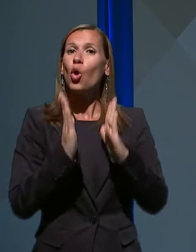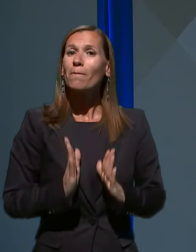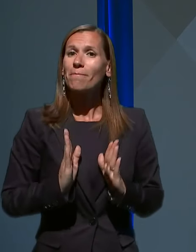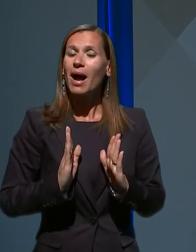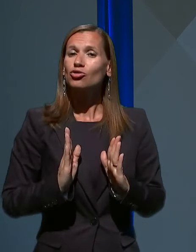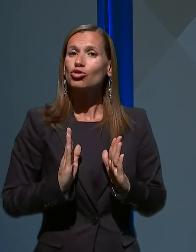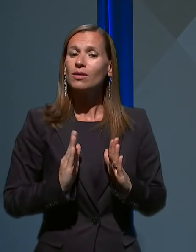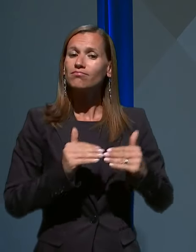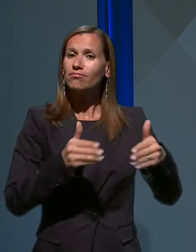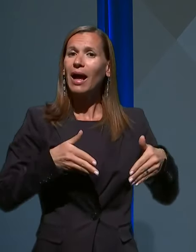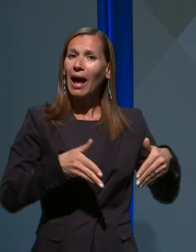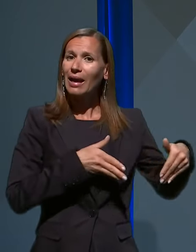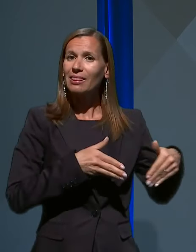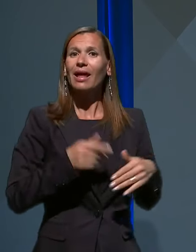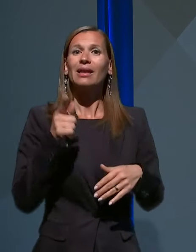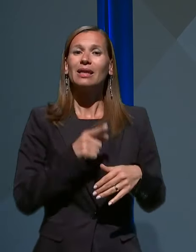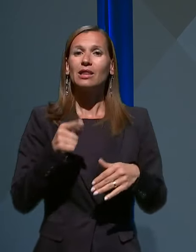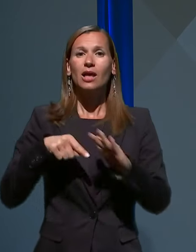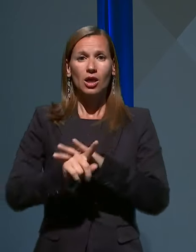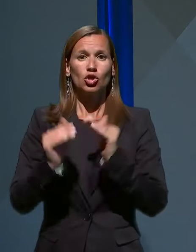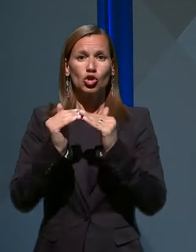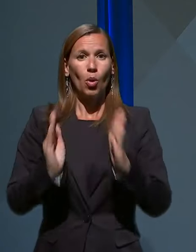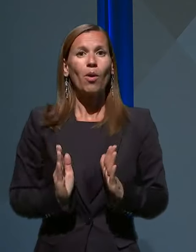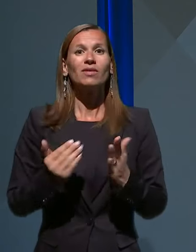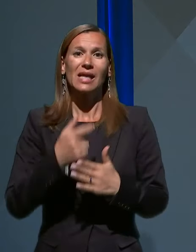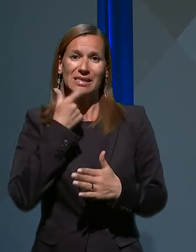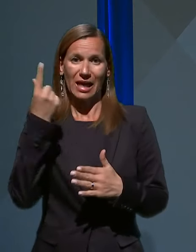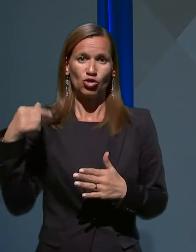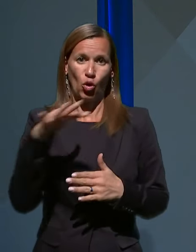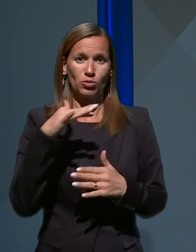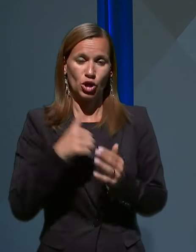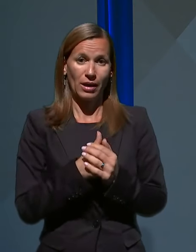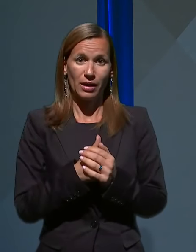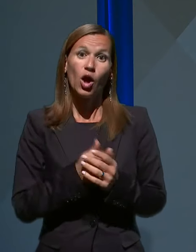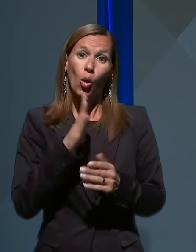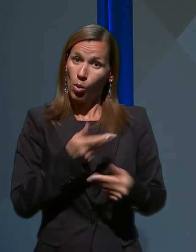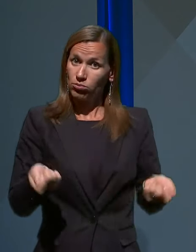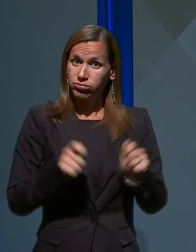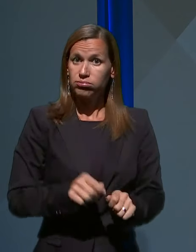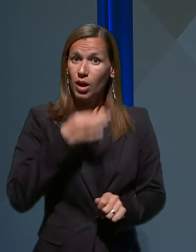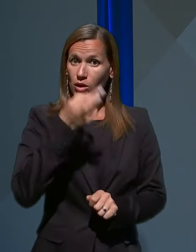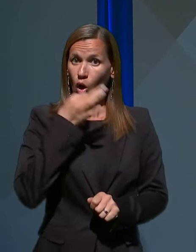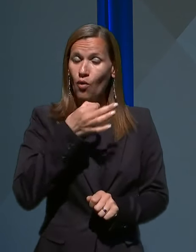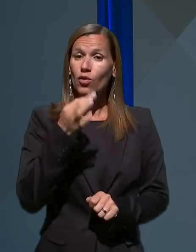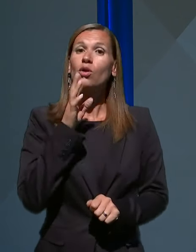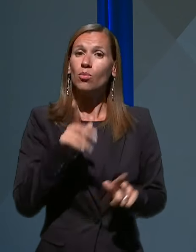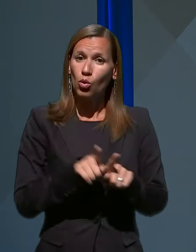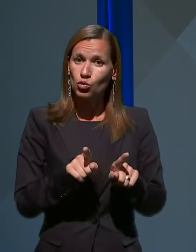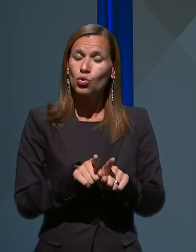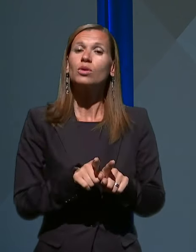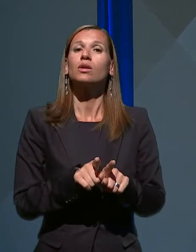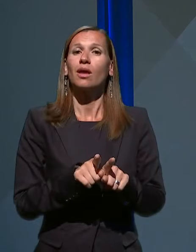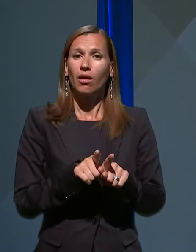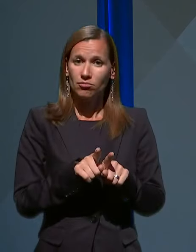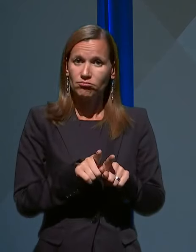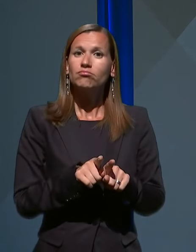domovih za starejše občane. Ko pa bo končala svoj nagovor, pa je na voljo tudi novinarkam